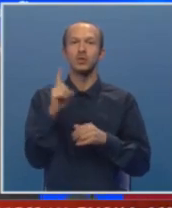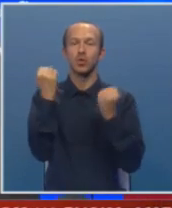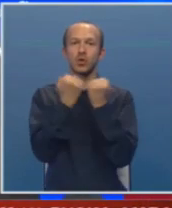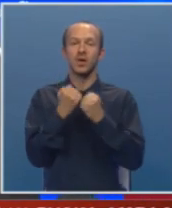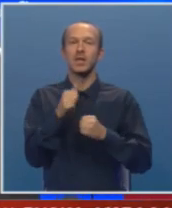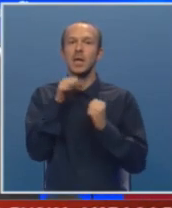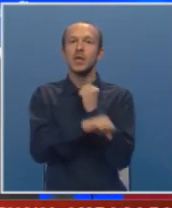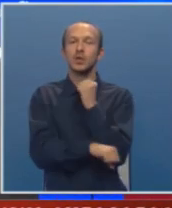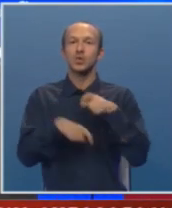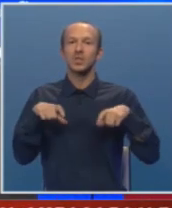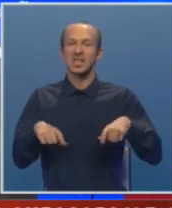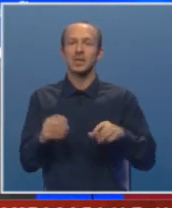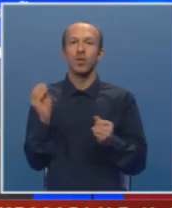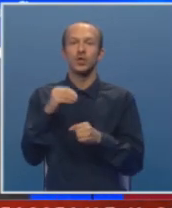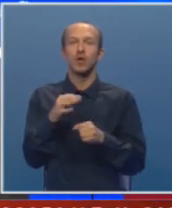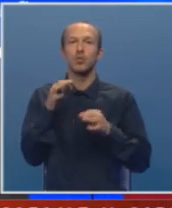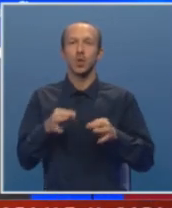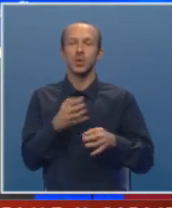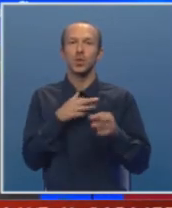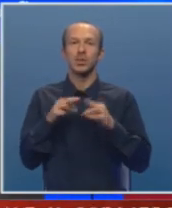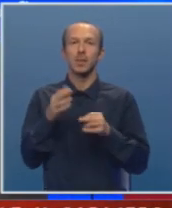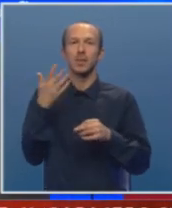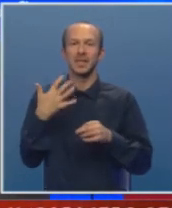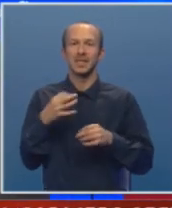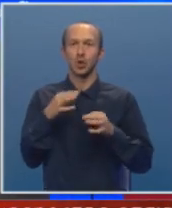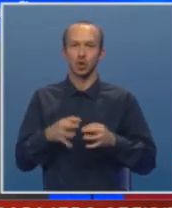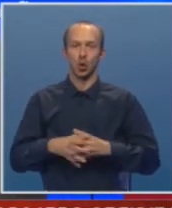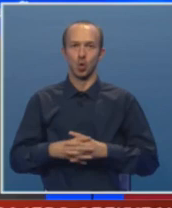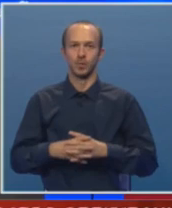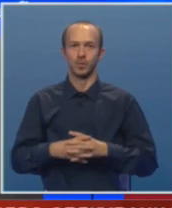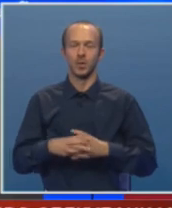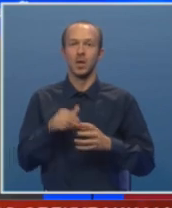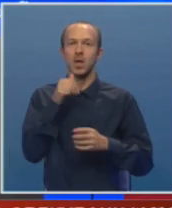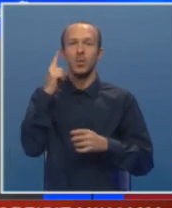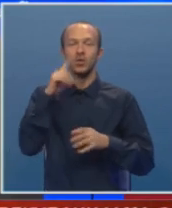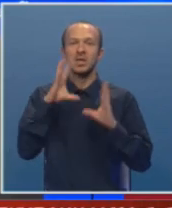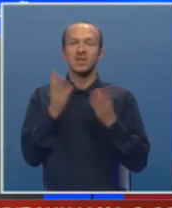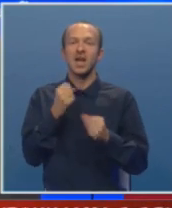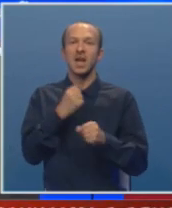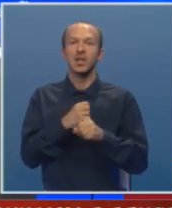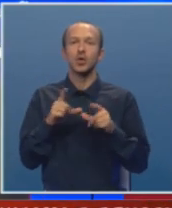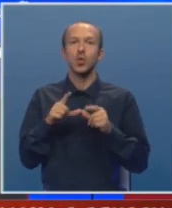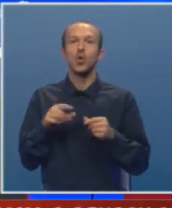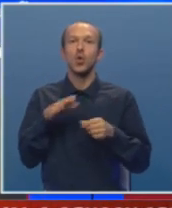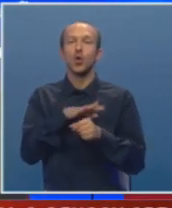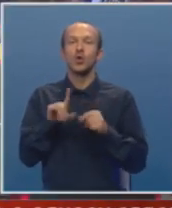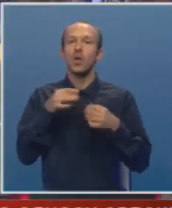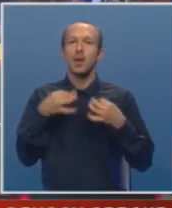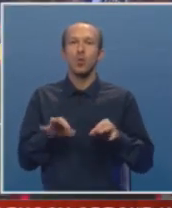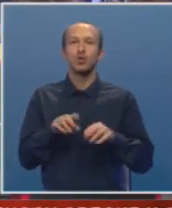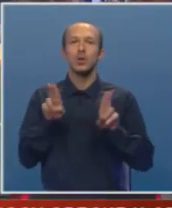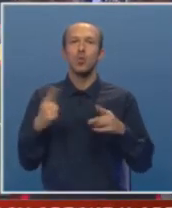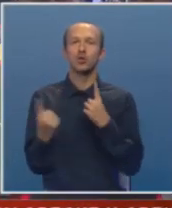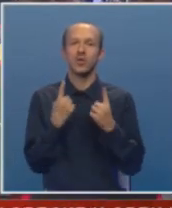obrazovanja i istudenskog standarda povećenu prosjeku za 50% i posjeću vas da je sve to rađeno u gotovo nemogućim uslovima.